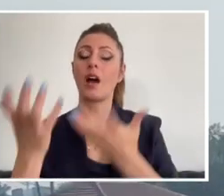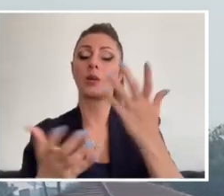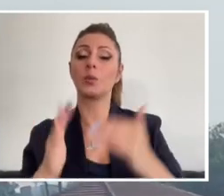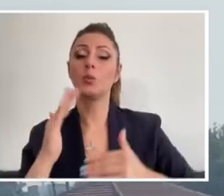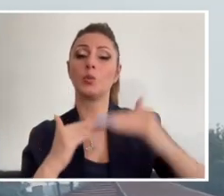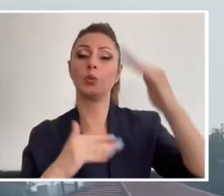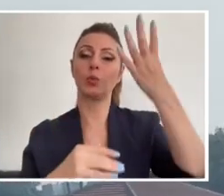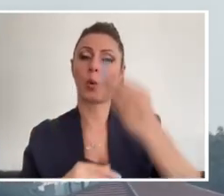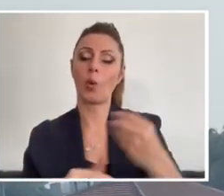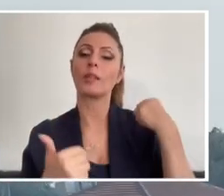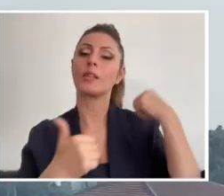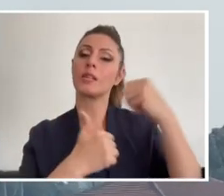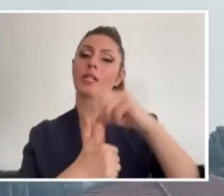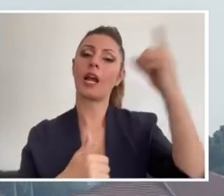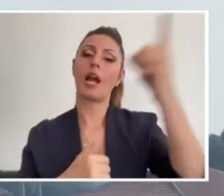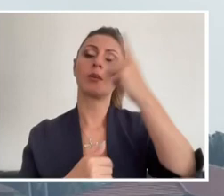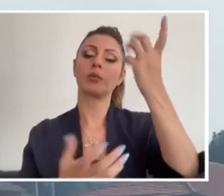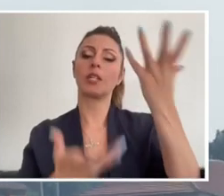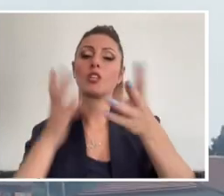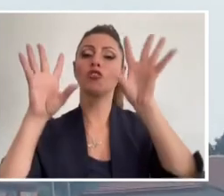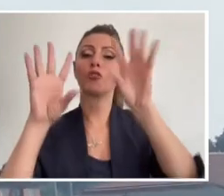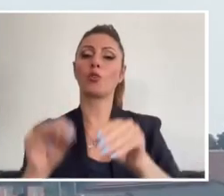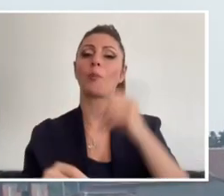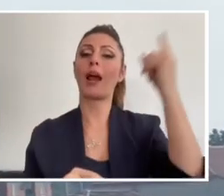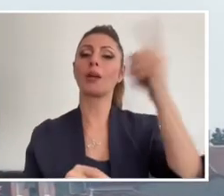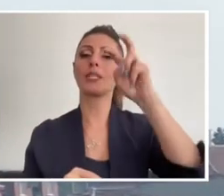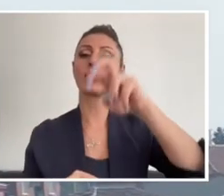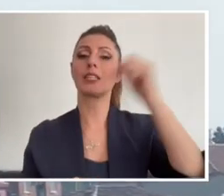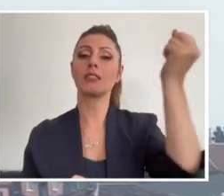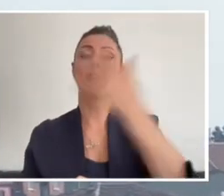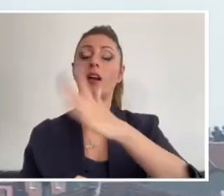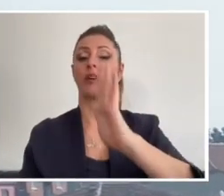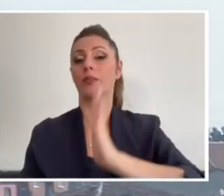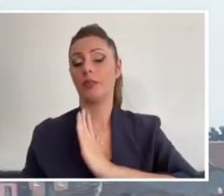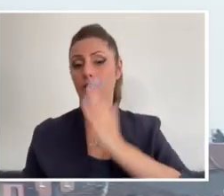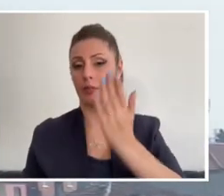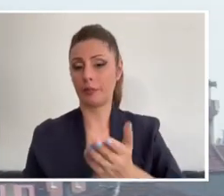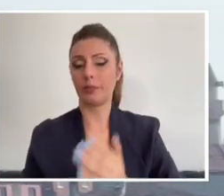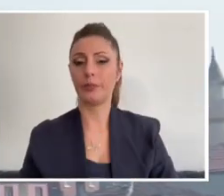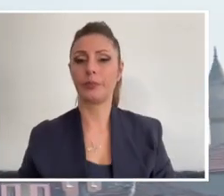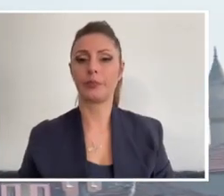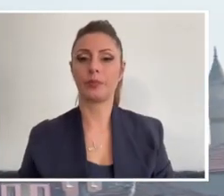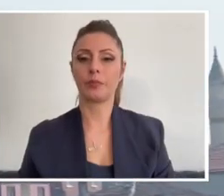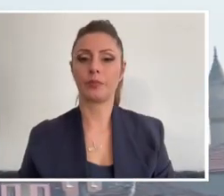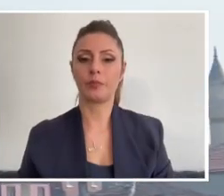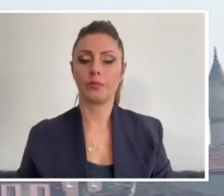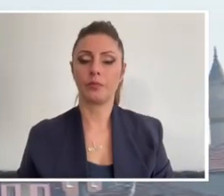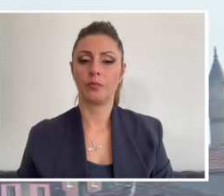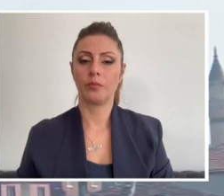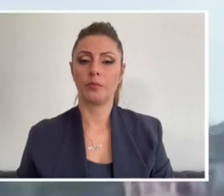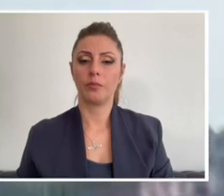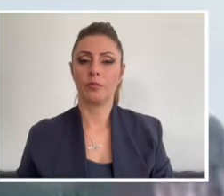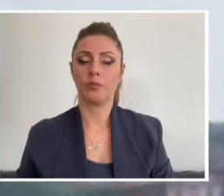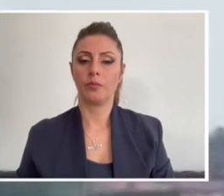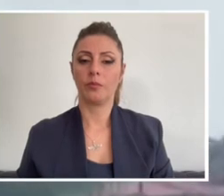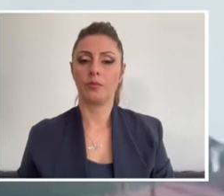bir diğer yangın söndürme helikopteri. Sekiz helikopterden bir tanesi. Şimdi bakın, yerleşim yerleri de